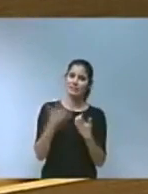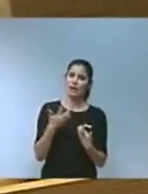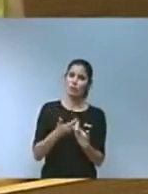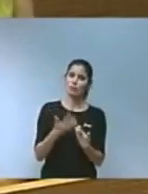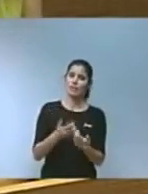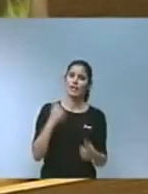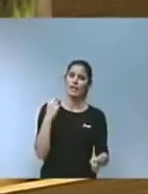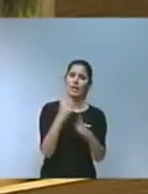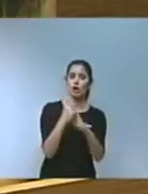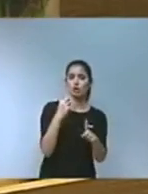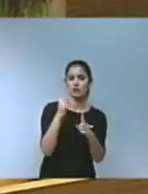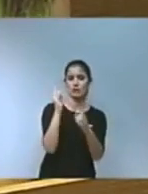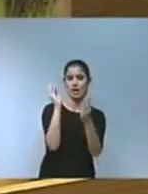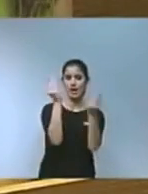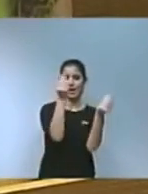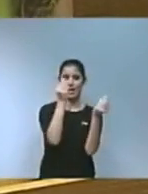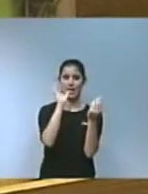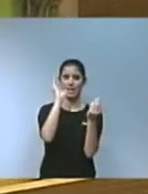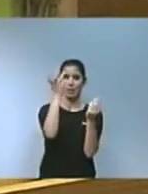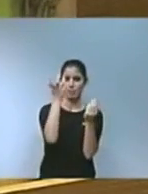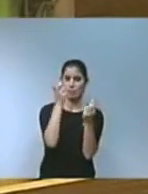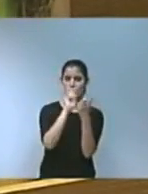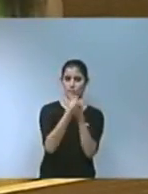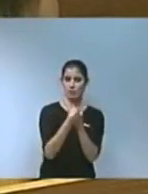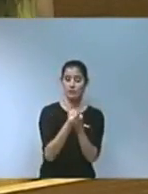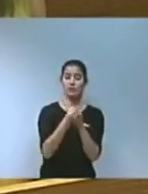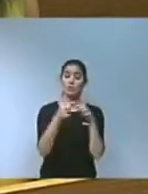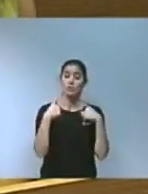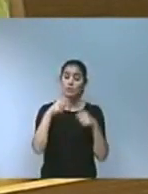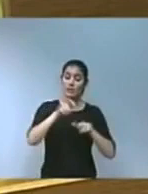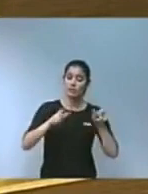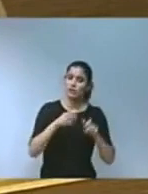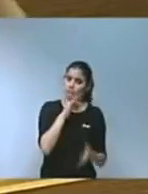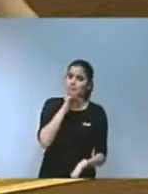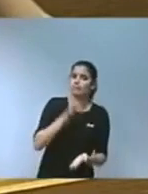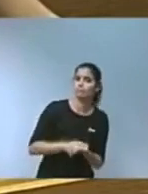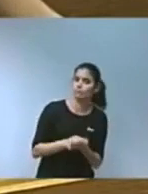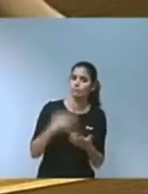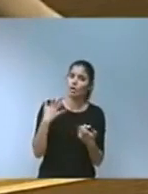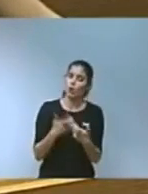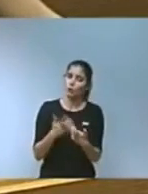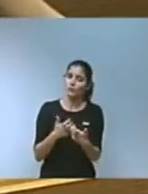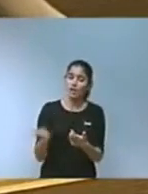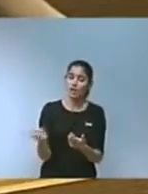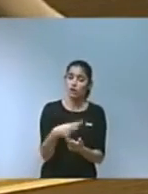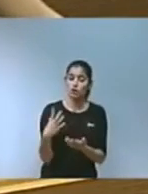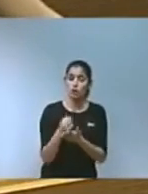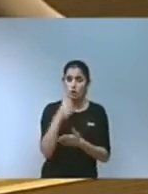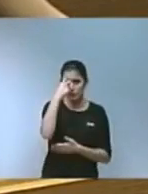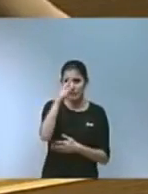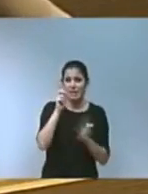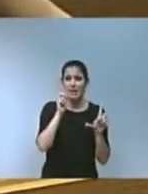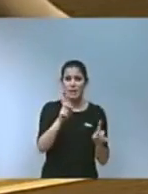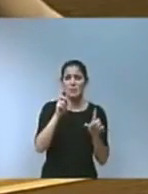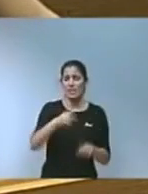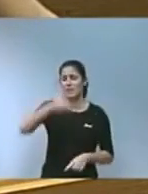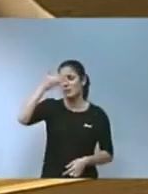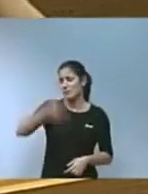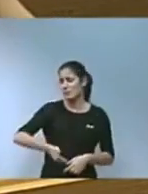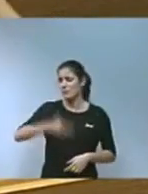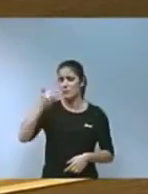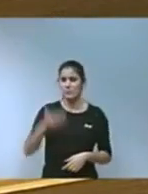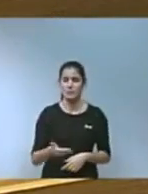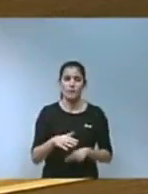Persones actives compromeses crítiques i tots sabem que l'educació és un element d'aliança en els